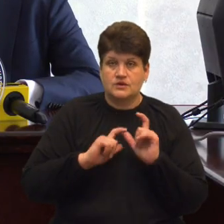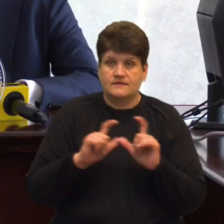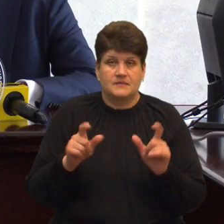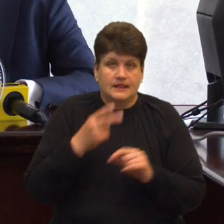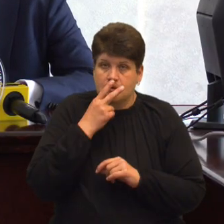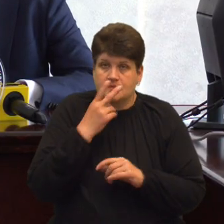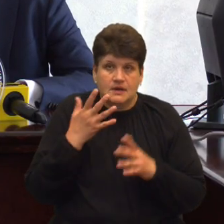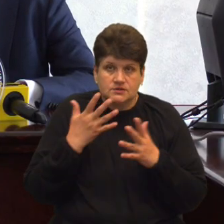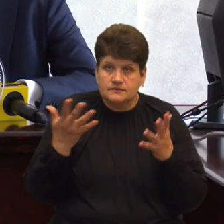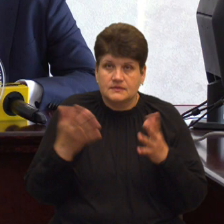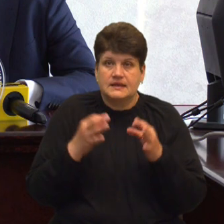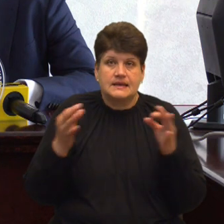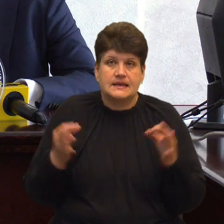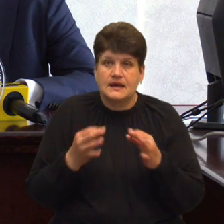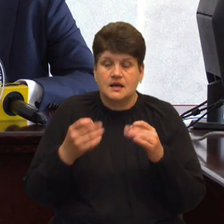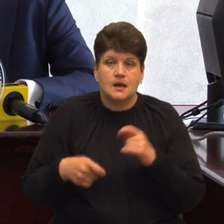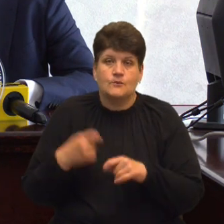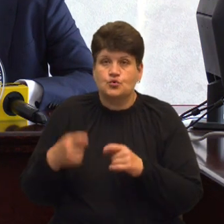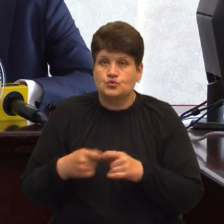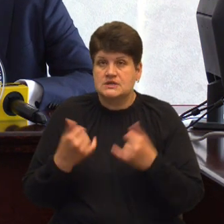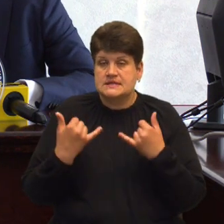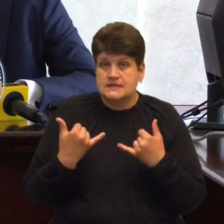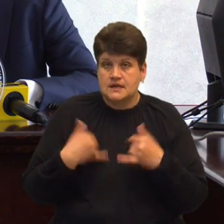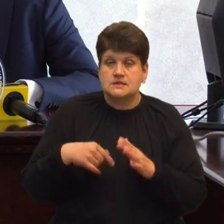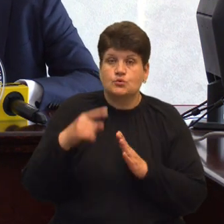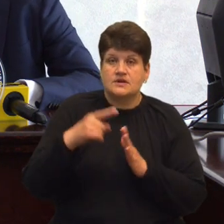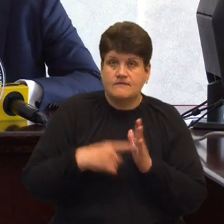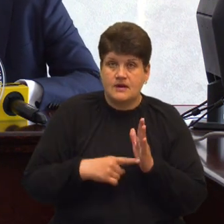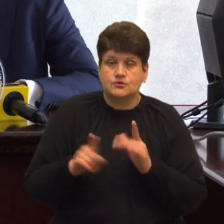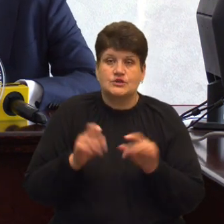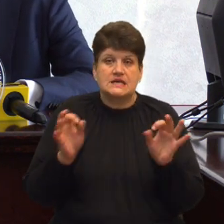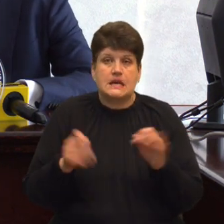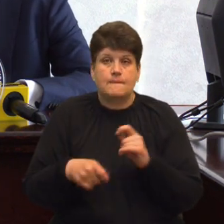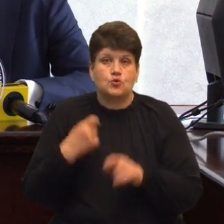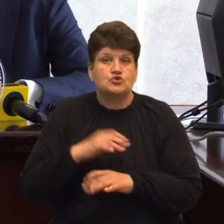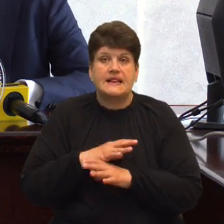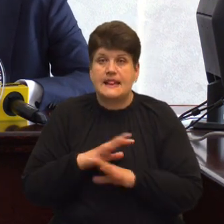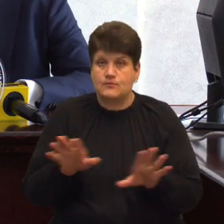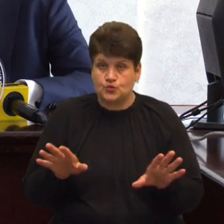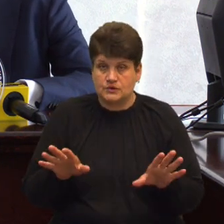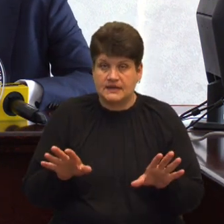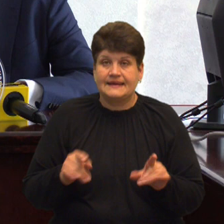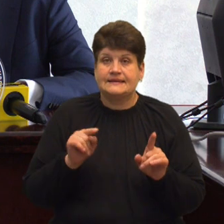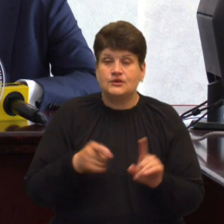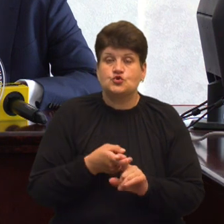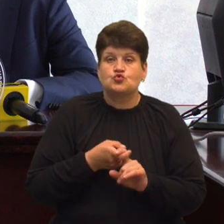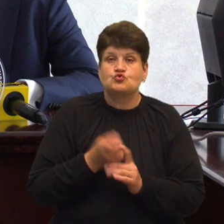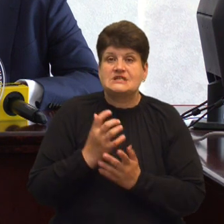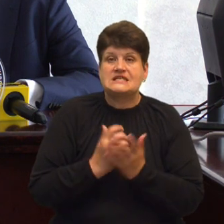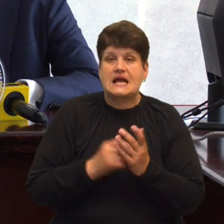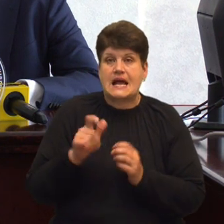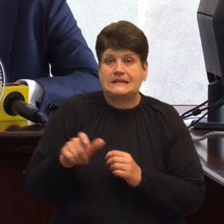на даний момент ніяких порушень і сподіваємося, що ніяких порушень не буде. Те, що стосується кандидатів,